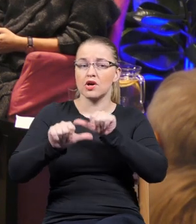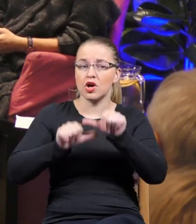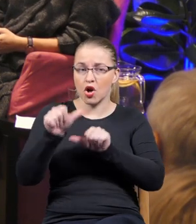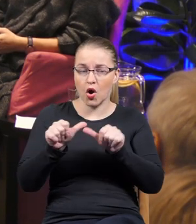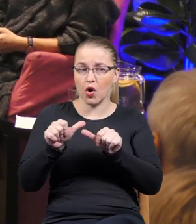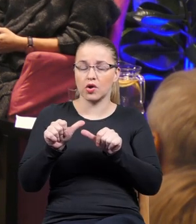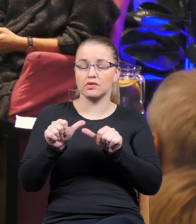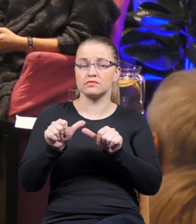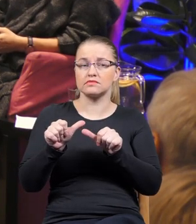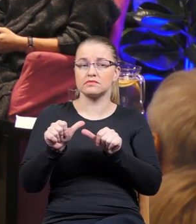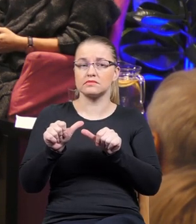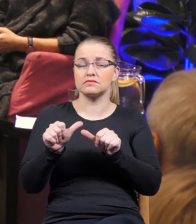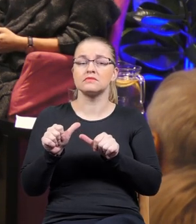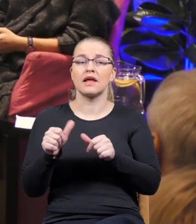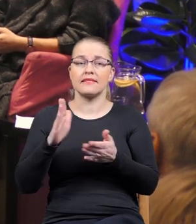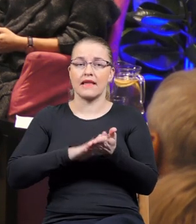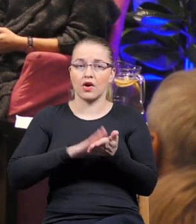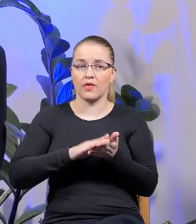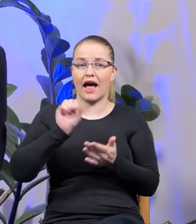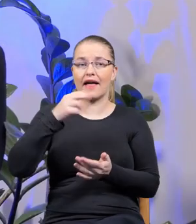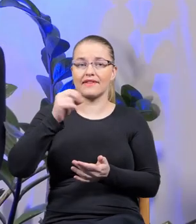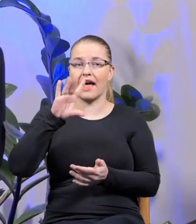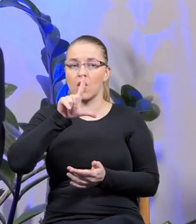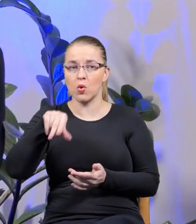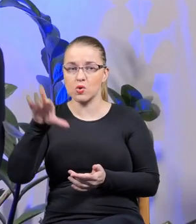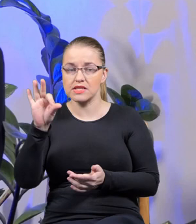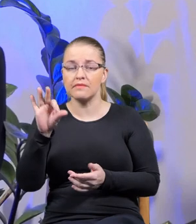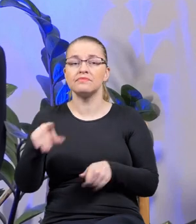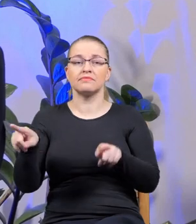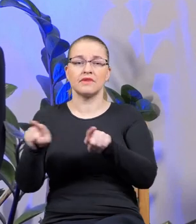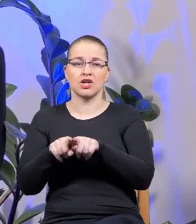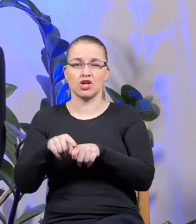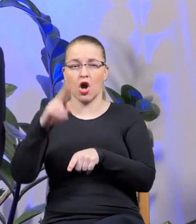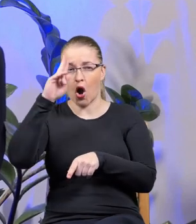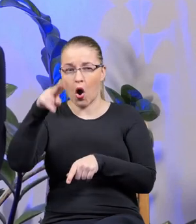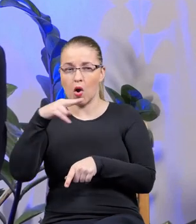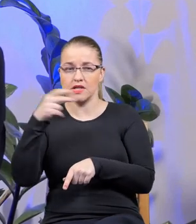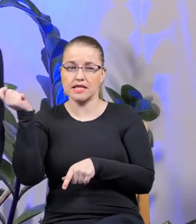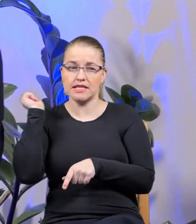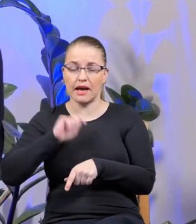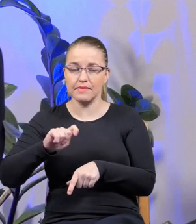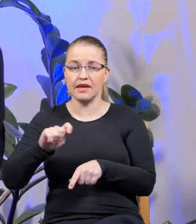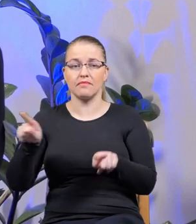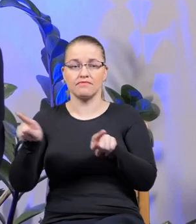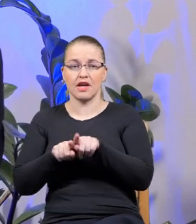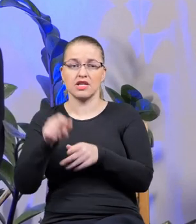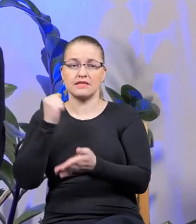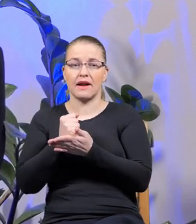Ojcobójca, historia właściwie kryminalna, nie do końca rozwiązana, sprawa Filipa Halsmana.